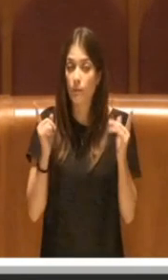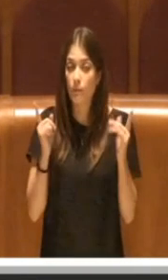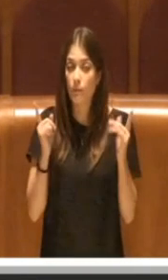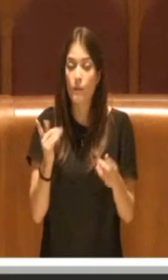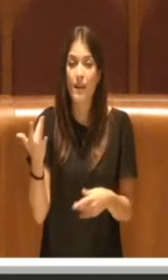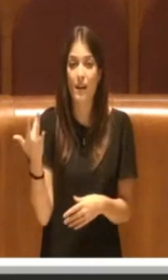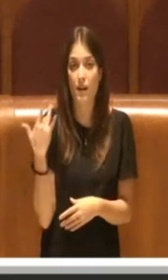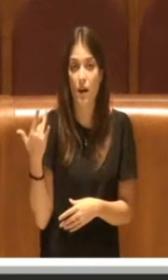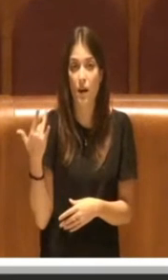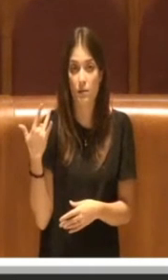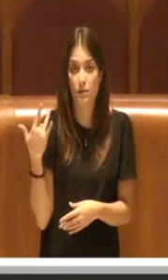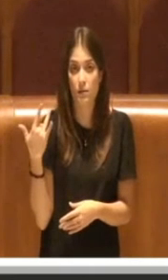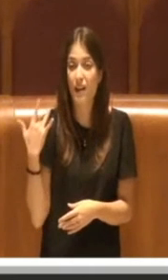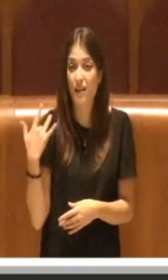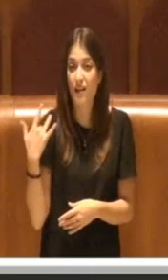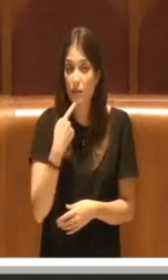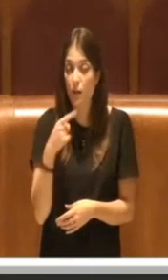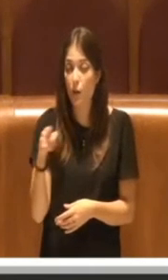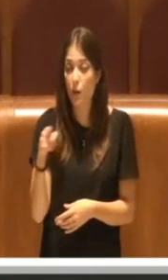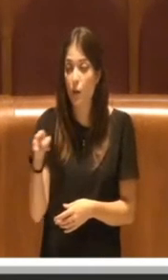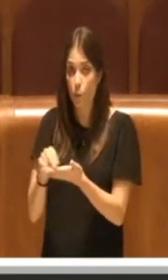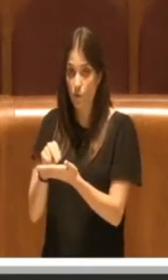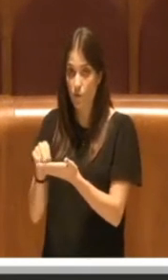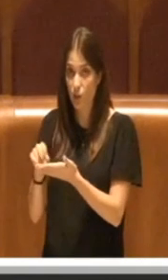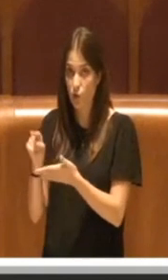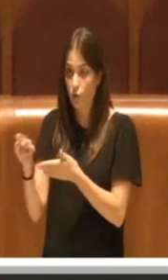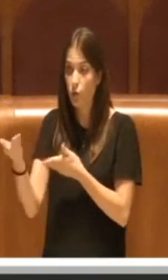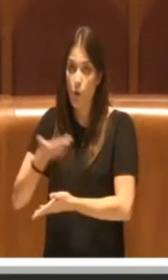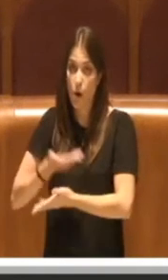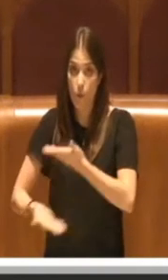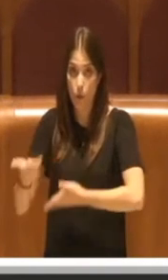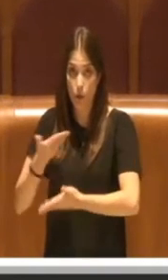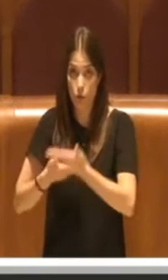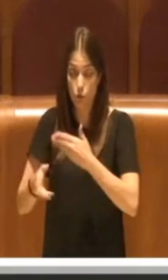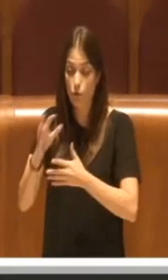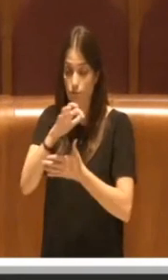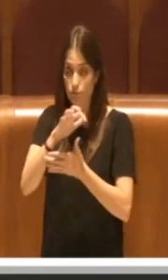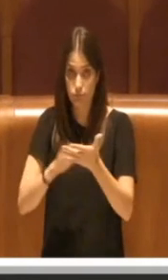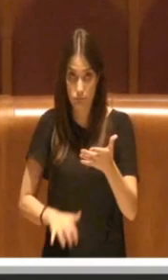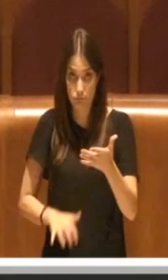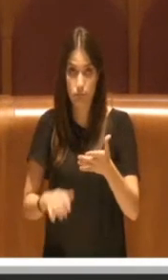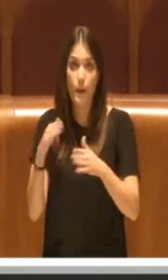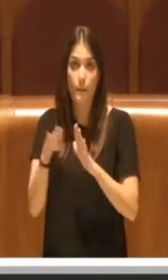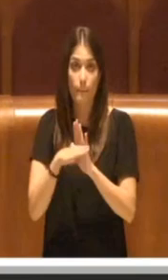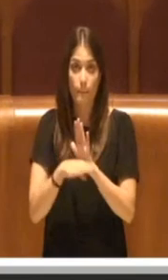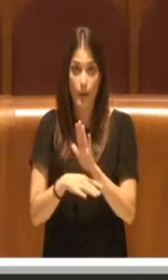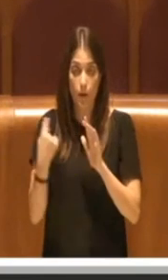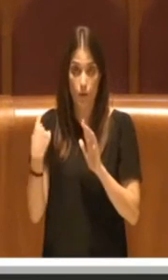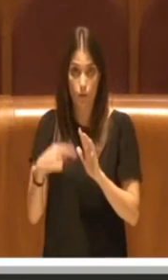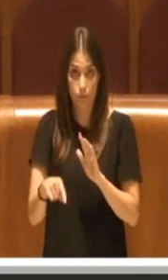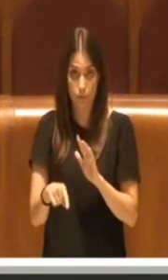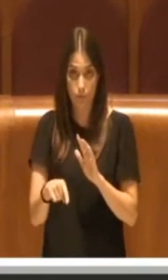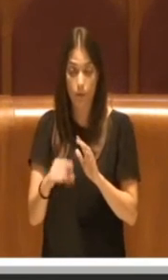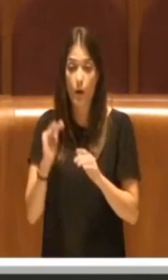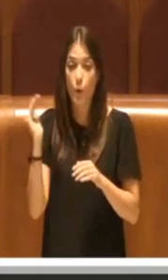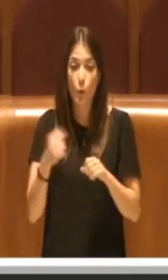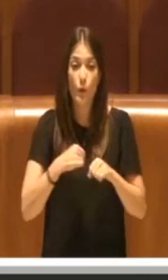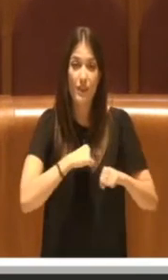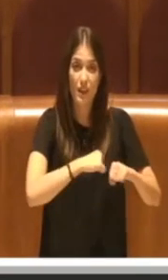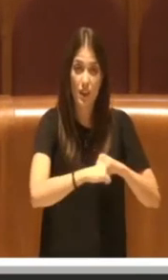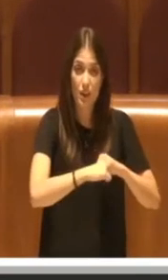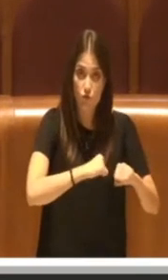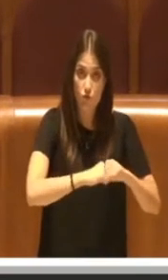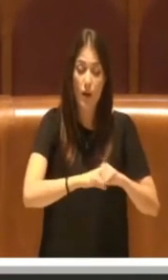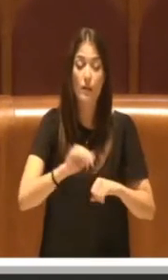ringraziamenti, ringraziamenti agli uffici che hanno collaborato alla stesura di questo piano, ai dirigenti, ma